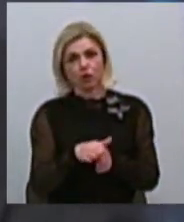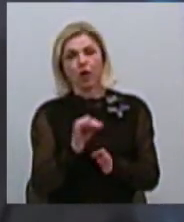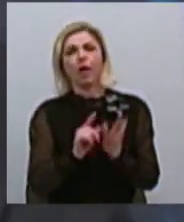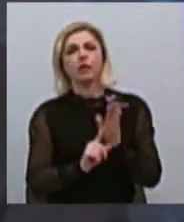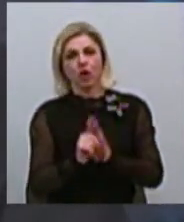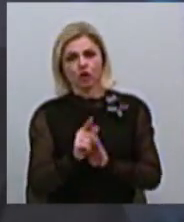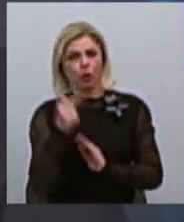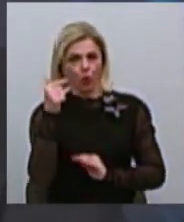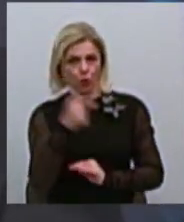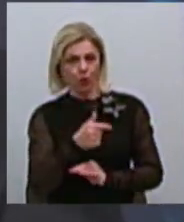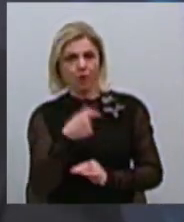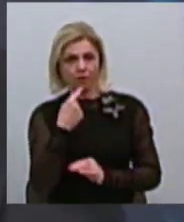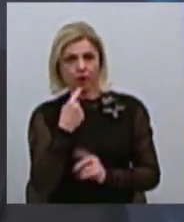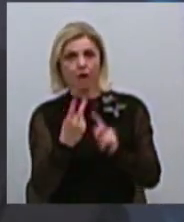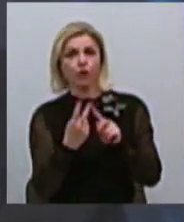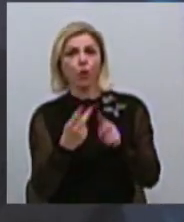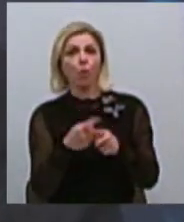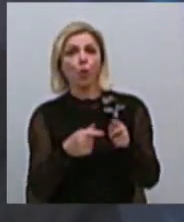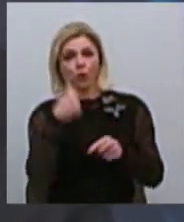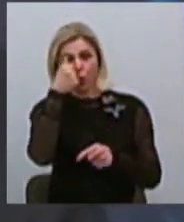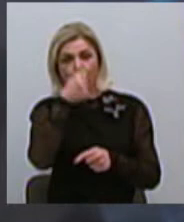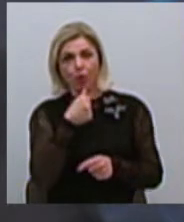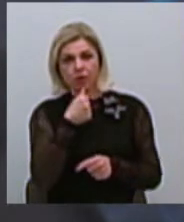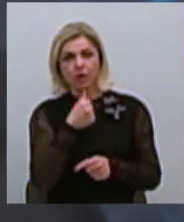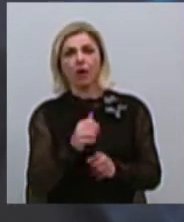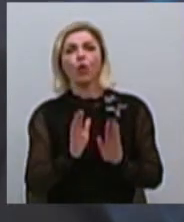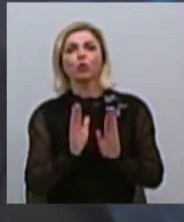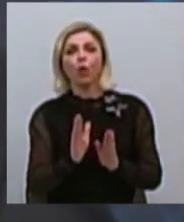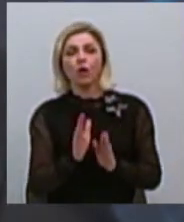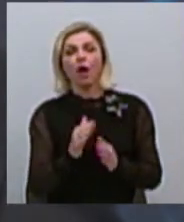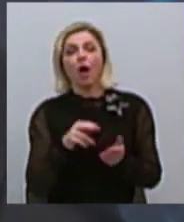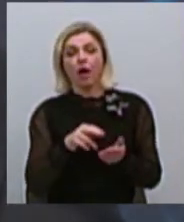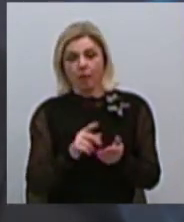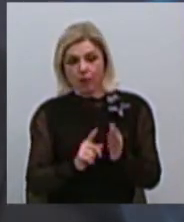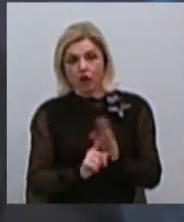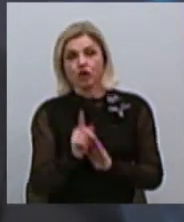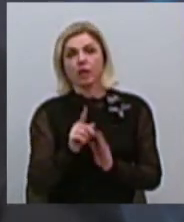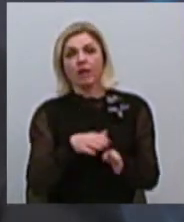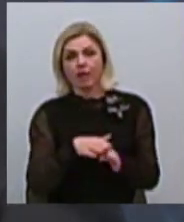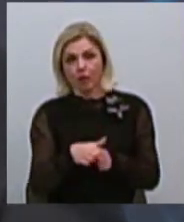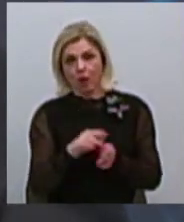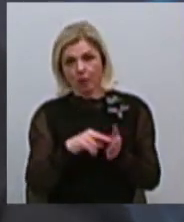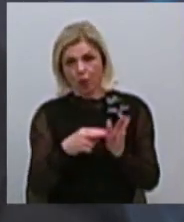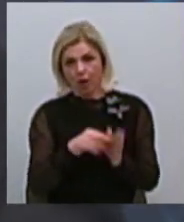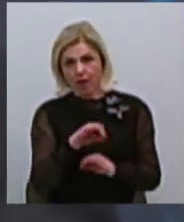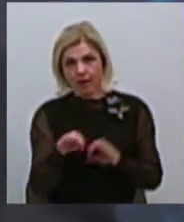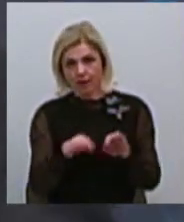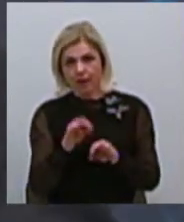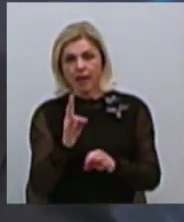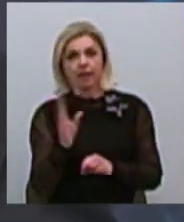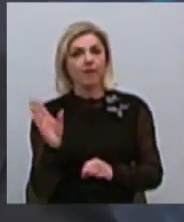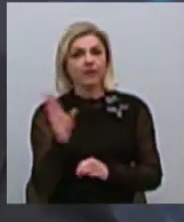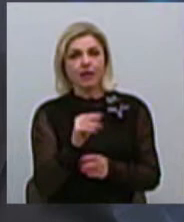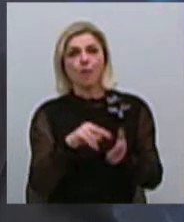вже, грубо кажучи, в другому полугоді только подходить к реализации проекта. тому не все проекти в рамках